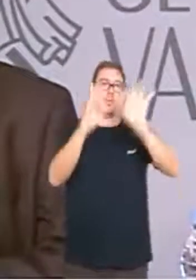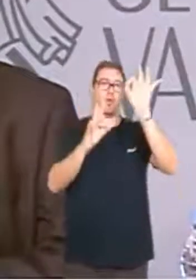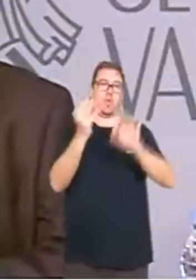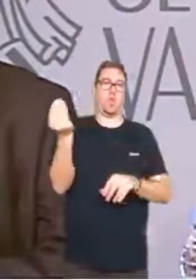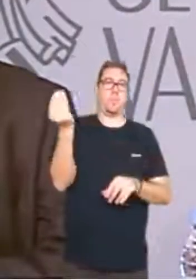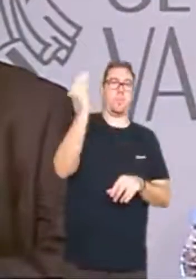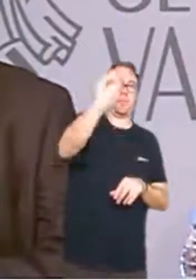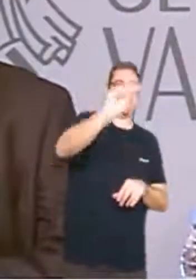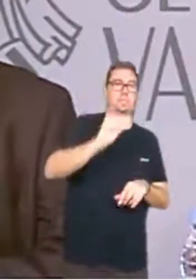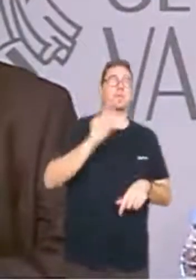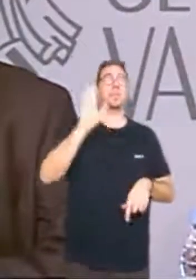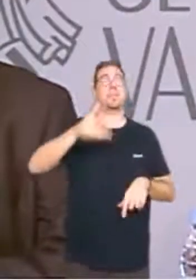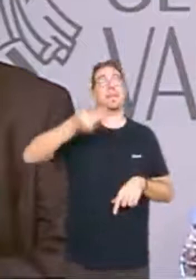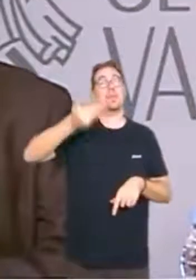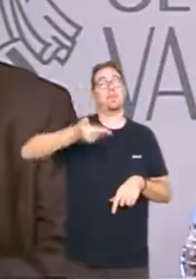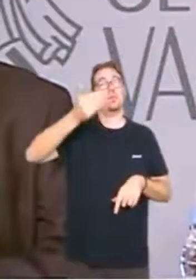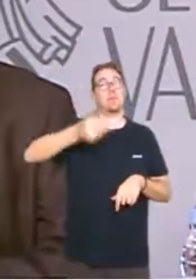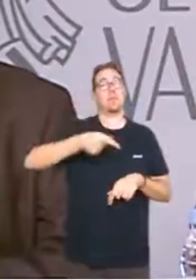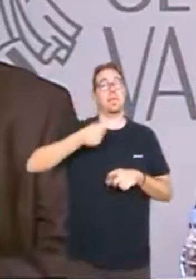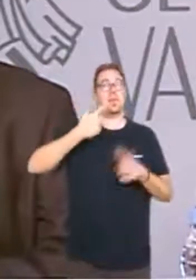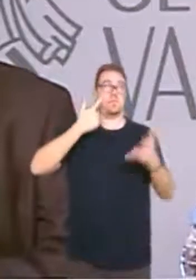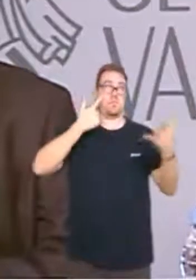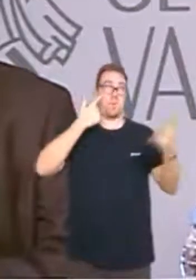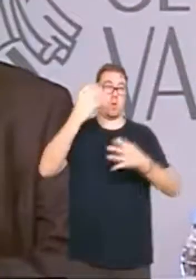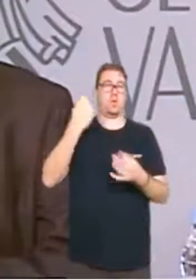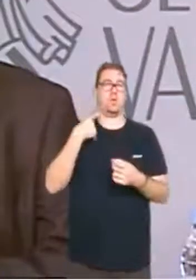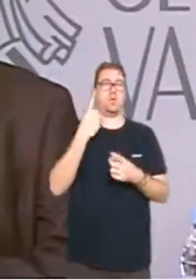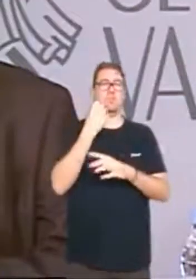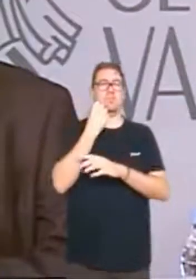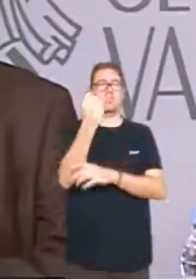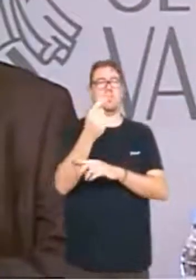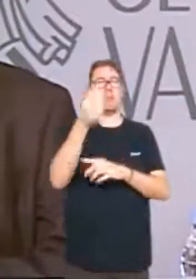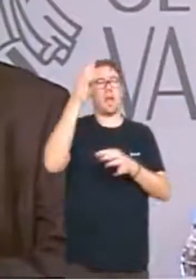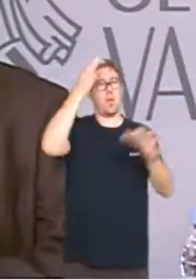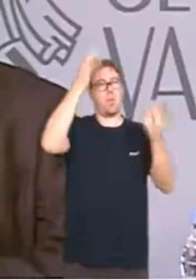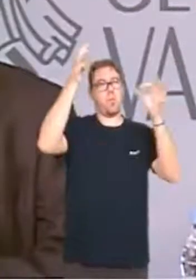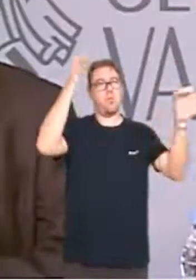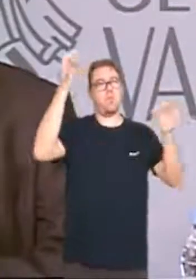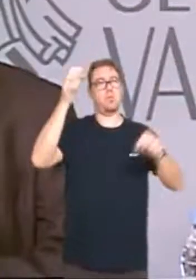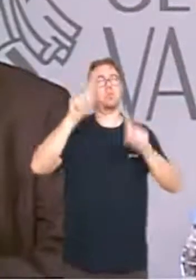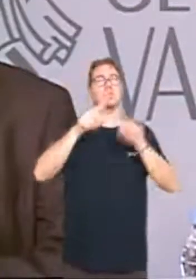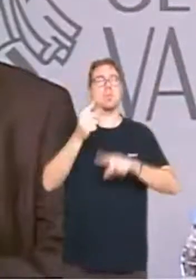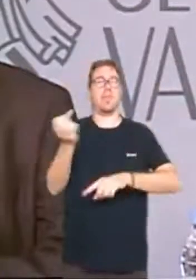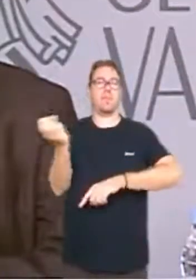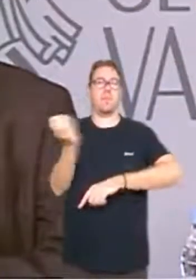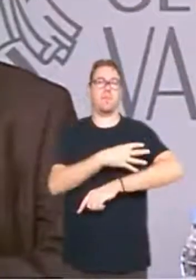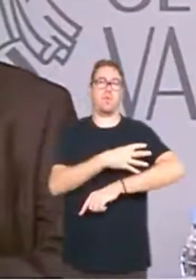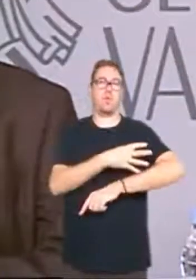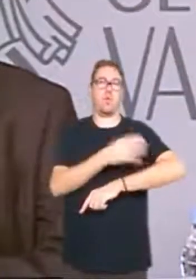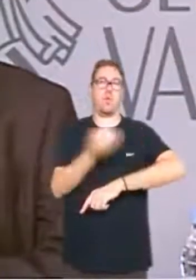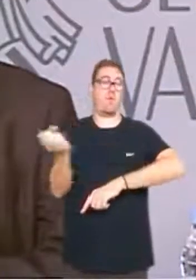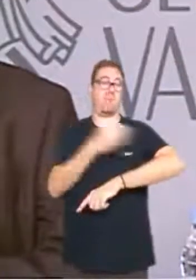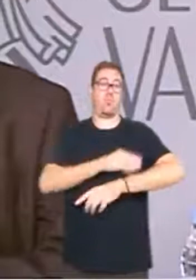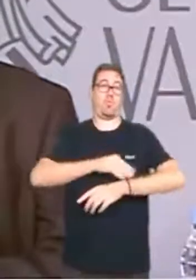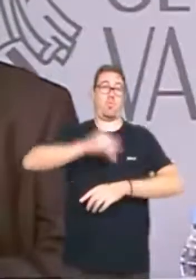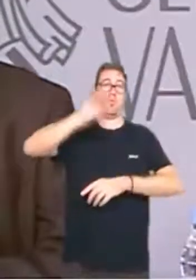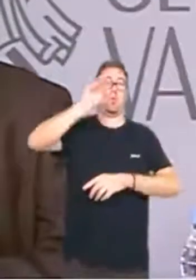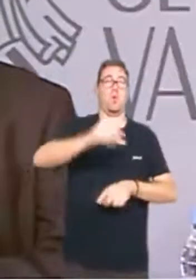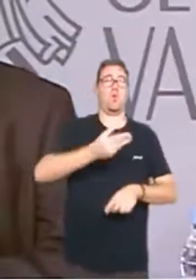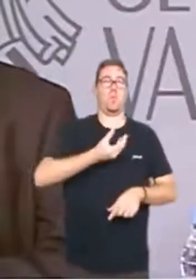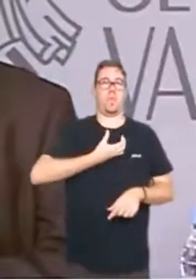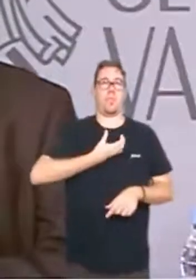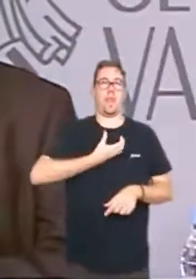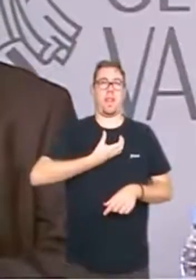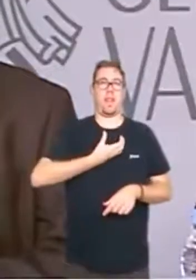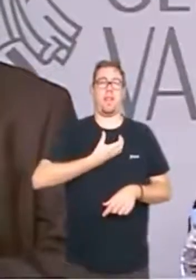I també és important assenyalar el suport als municipis a través d'eixe fons municipal